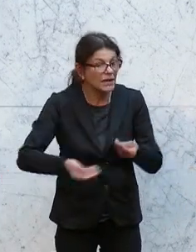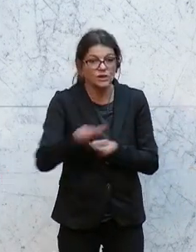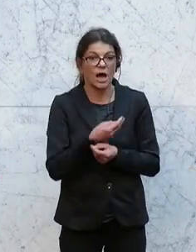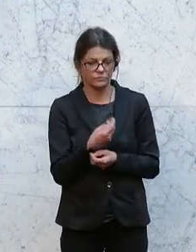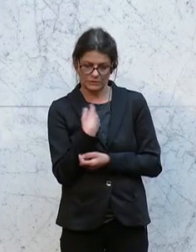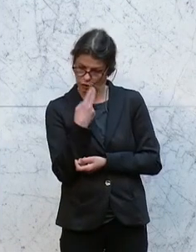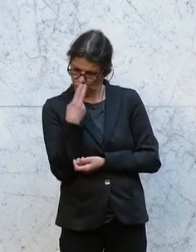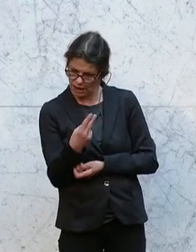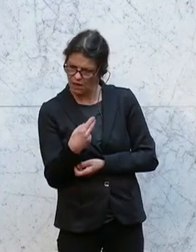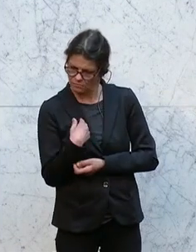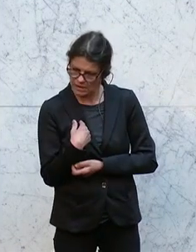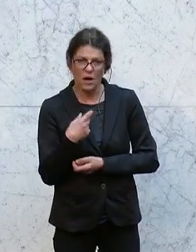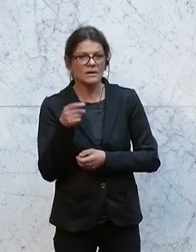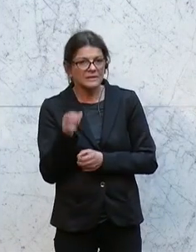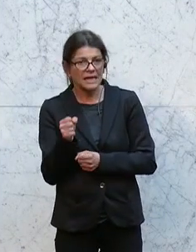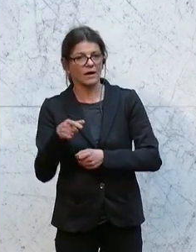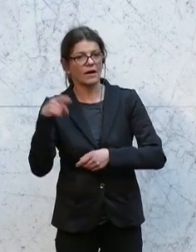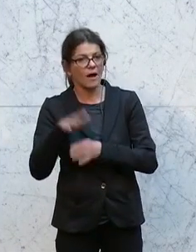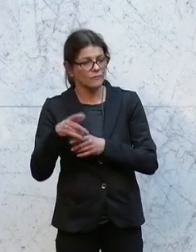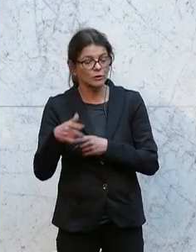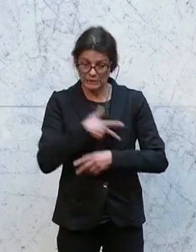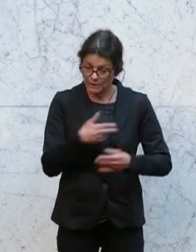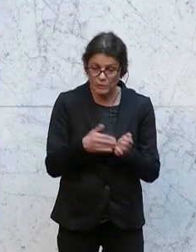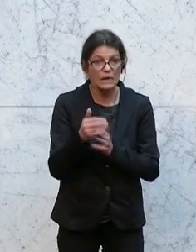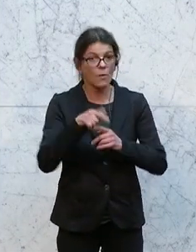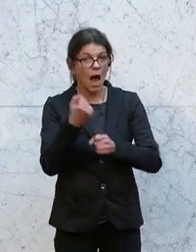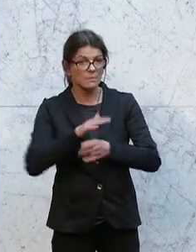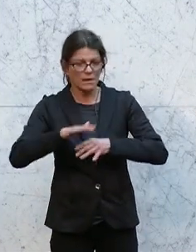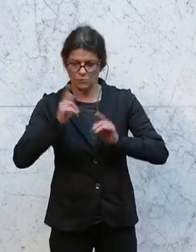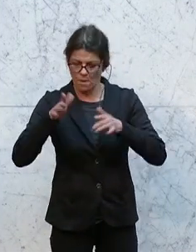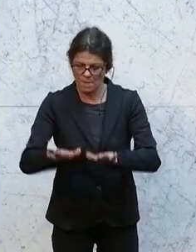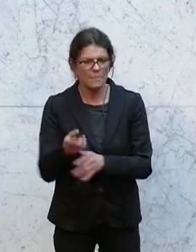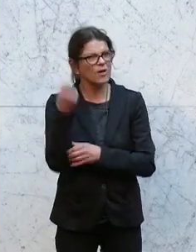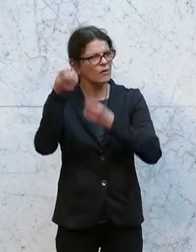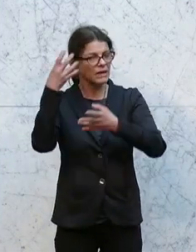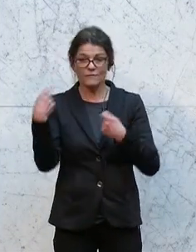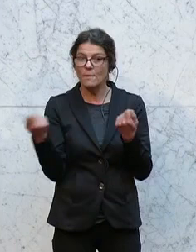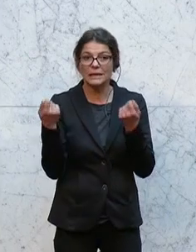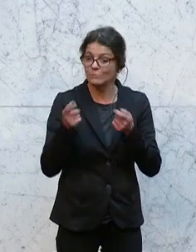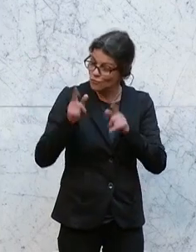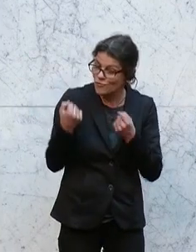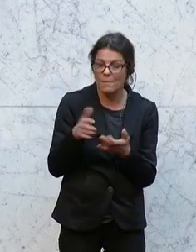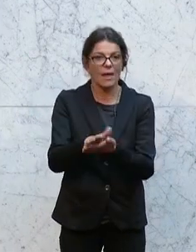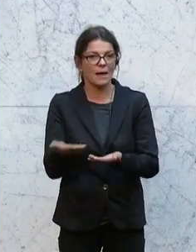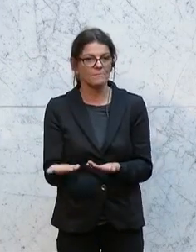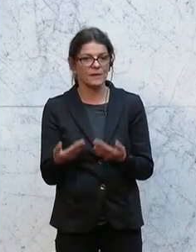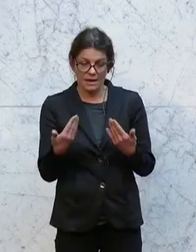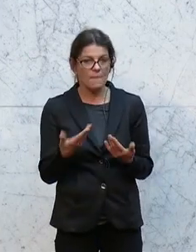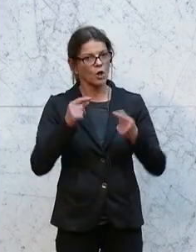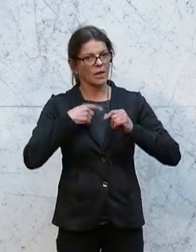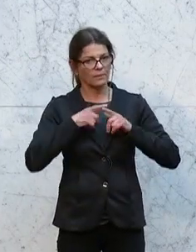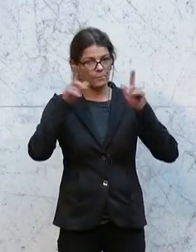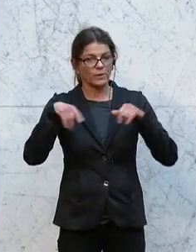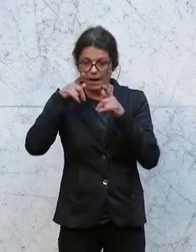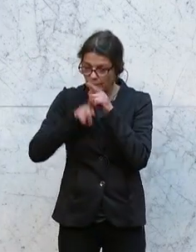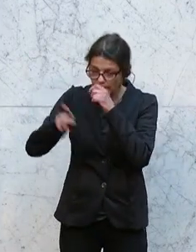Sicherung des Sozialsystems und des Sicherstellens von Arbeitsplätzen und von innovativen Betrieben darum, dass wir ein Eingangsportal haben